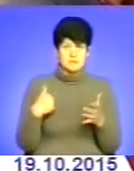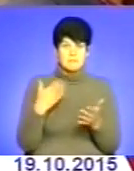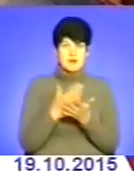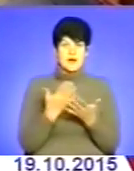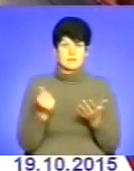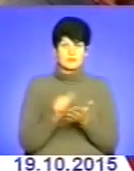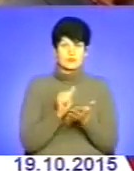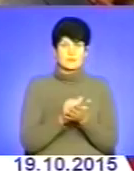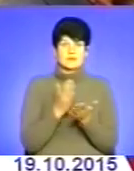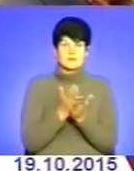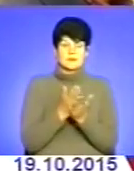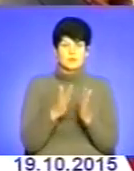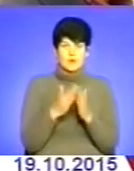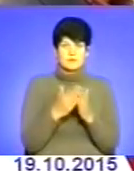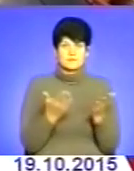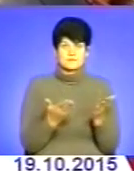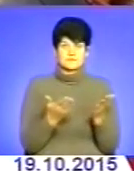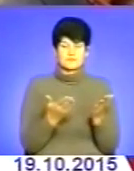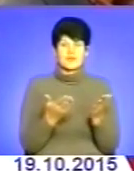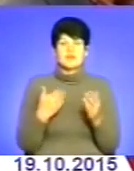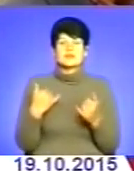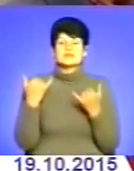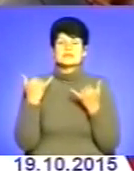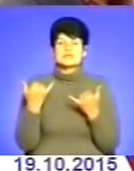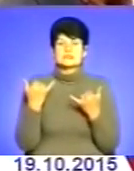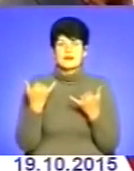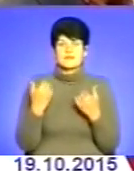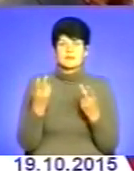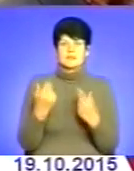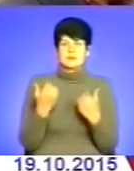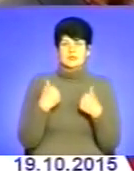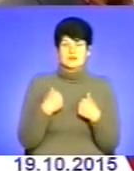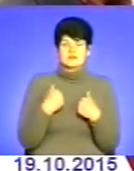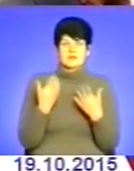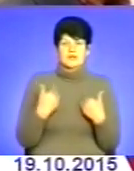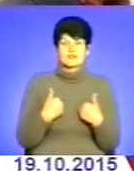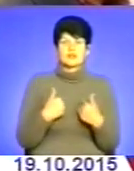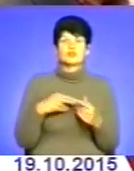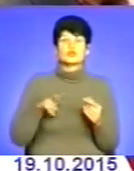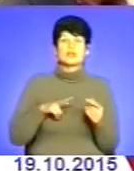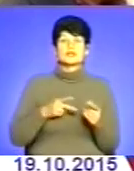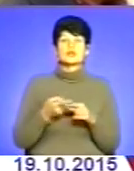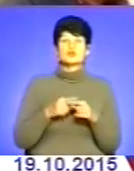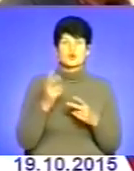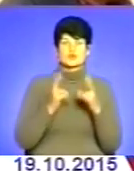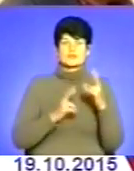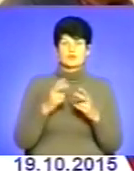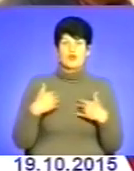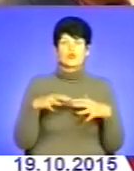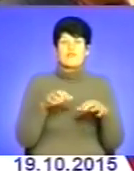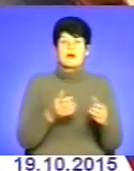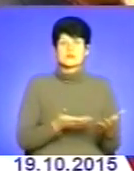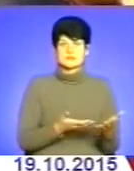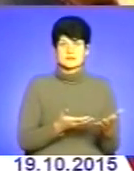ми маємо папери вдома Зараз ви до мене звертаєтеся як до директора цього заводу, як до власника цього заводу